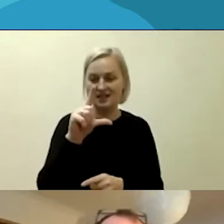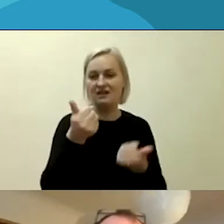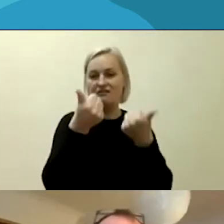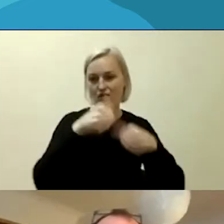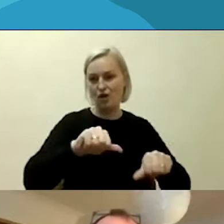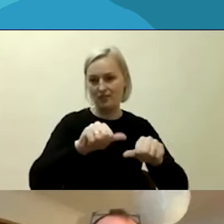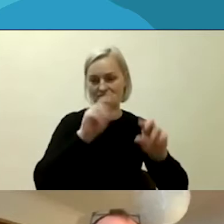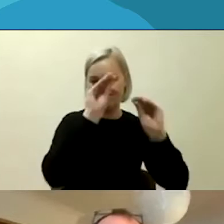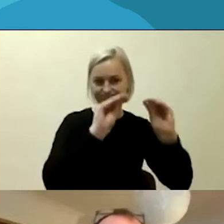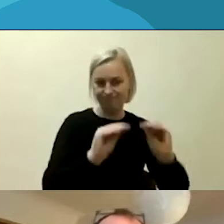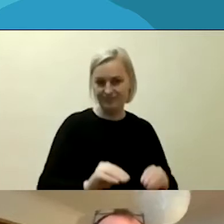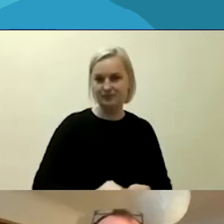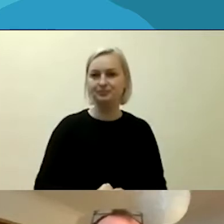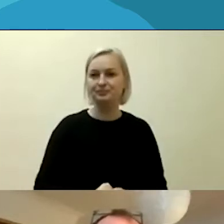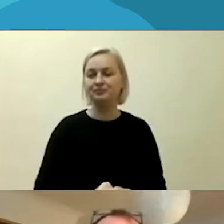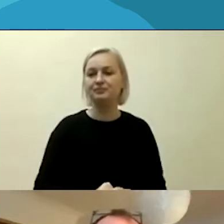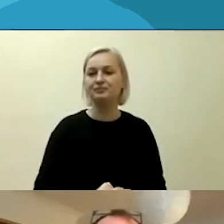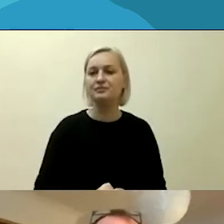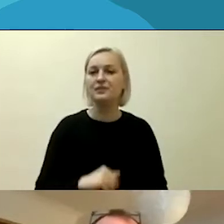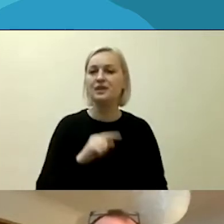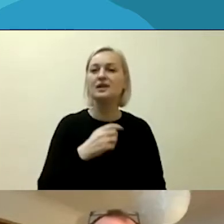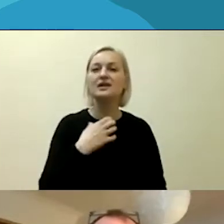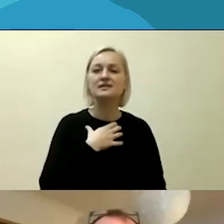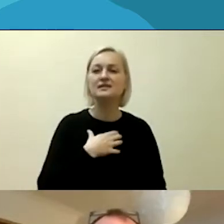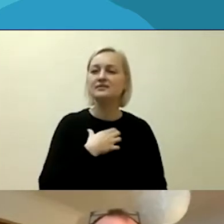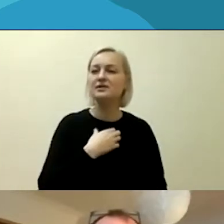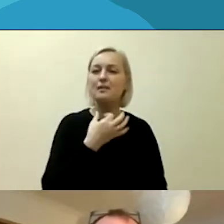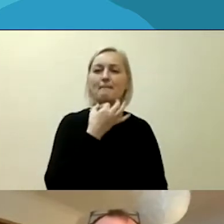Man atrodo, kad svarbu čia paminėti,